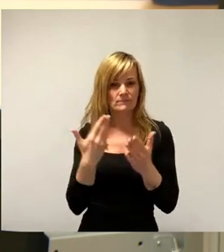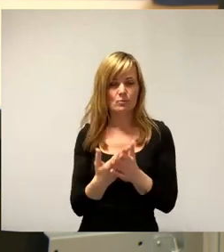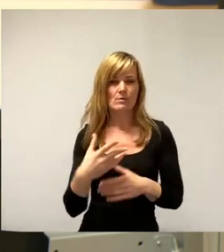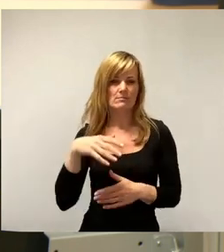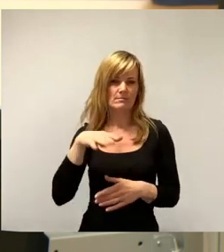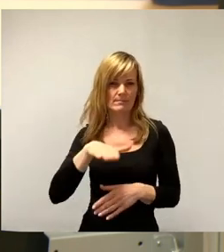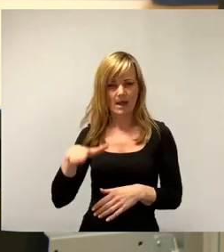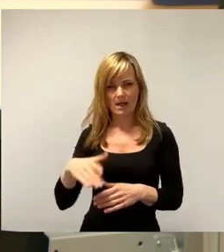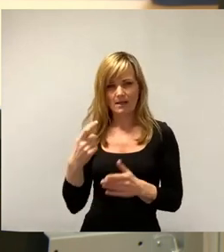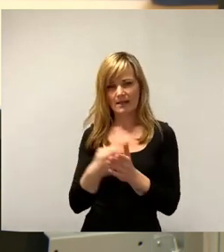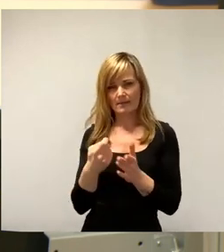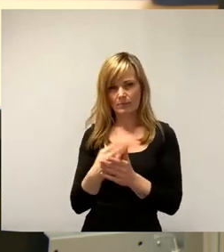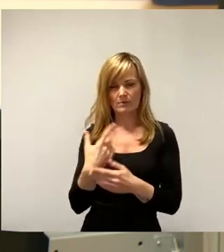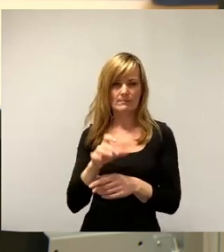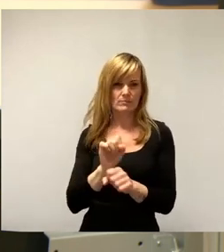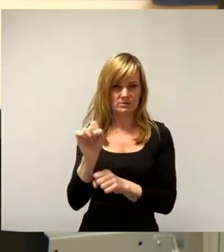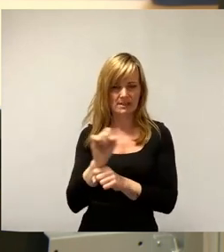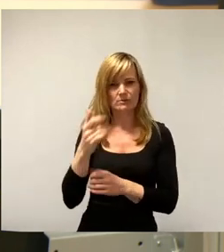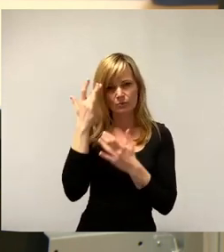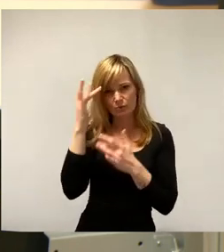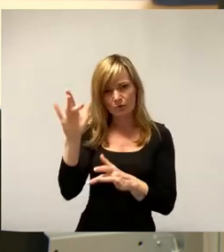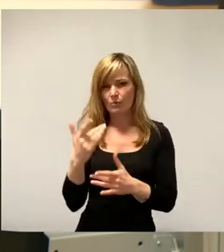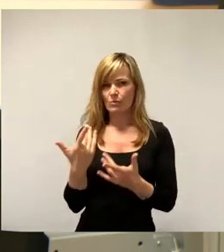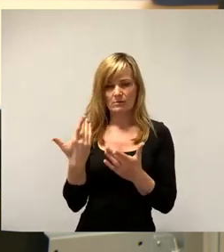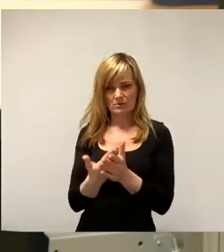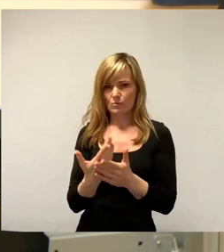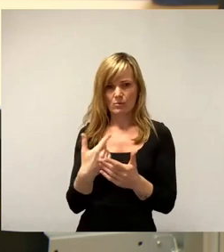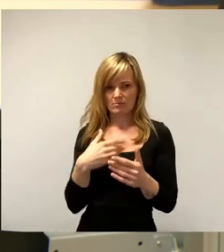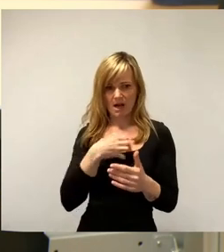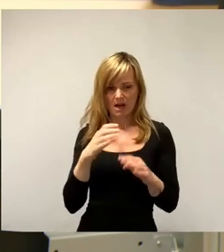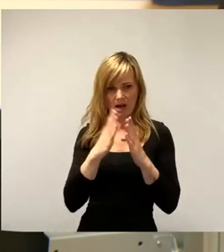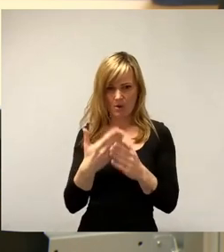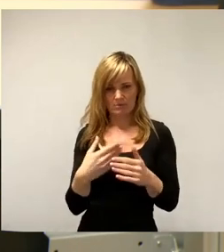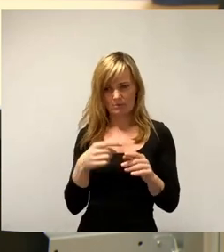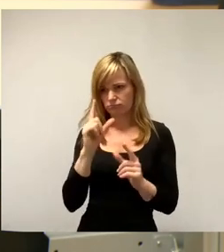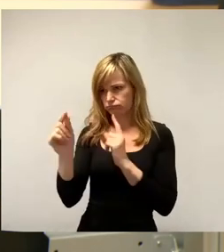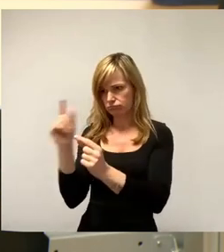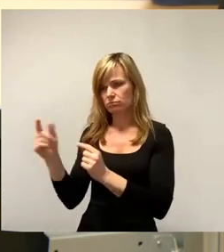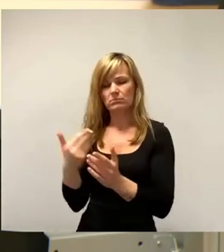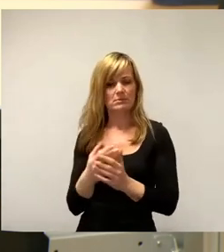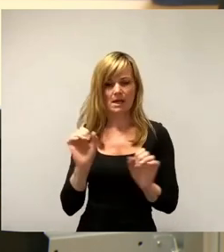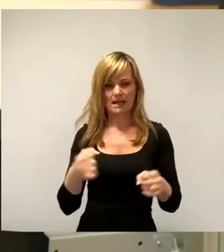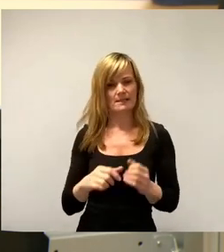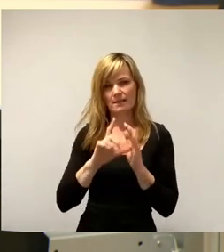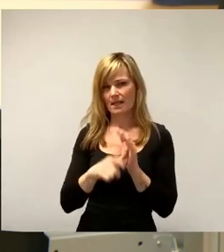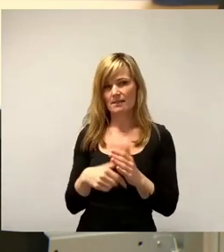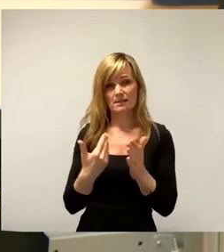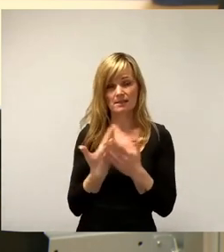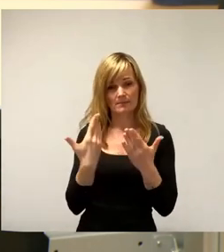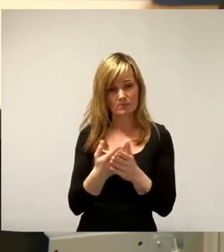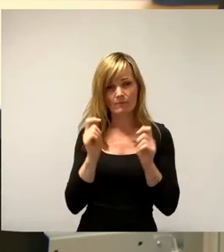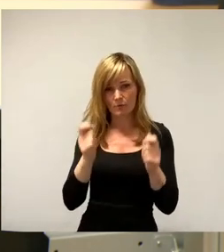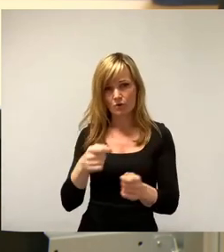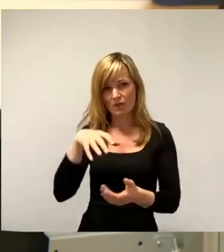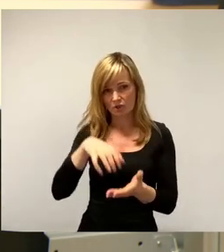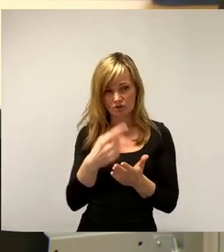Krankenhäusern auch zu Protesten, zu Kündigungen geführt. Das können wir uns nicht leisten. Insofern ist das, was Herr Lichte hier vorschlägt und durch die Stadt trägt, kein Weg, um in irgendeiner